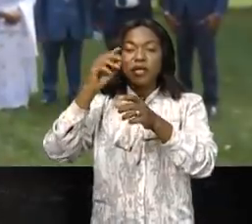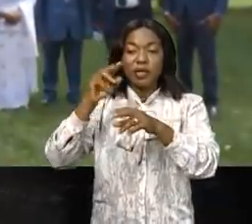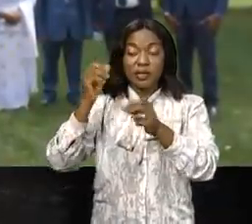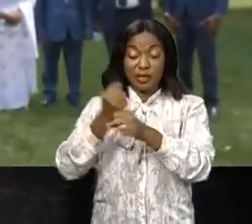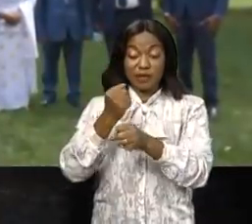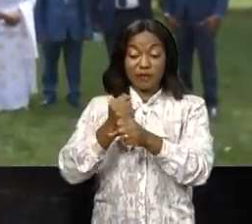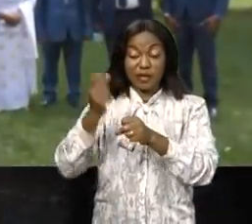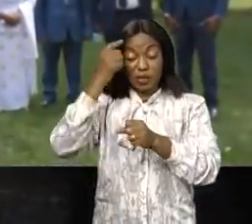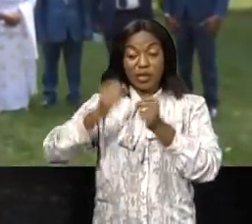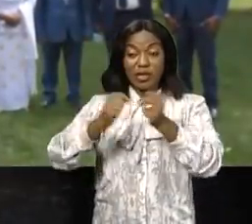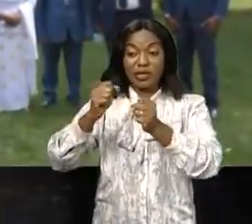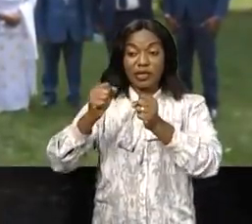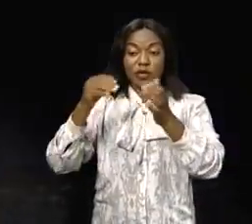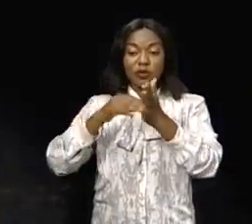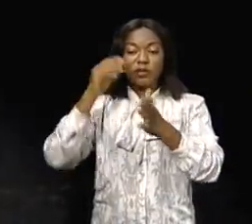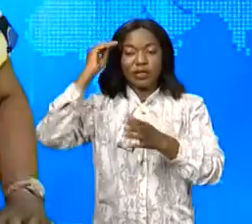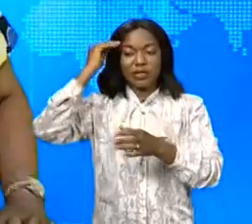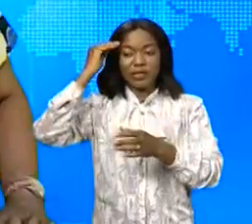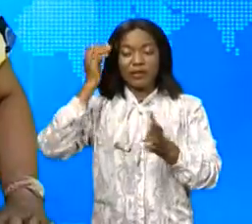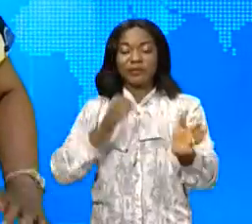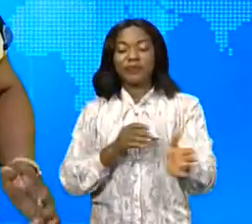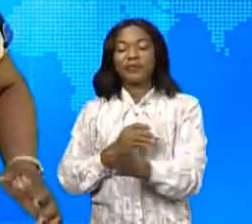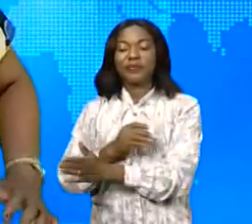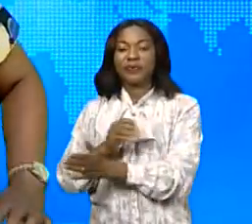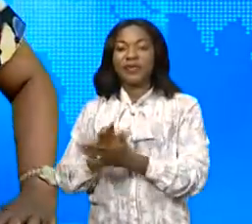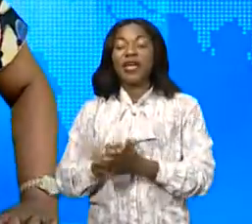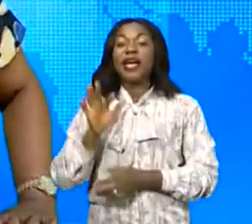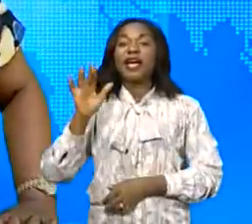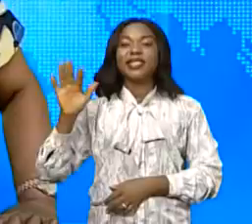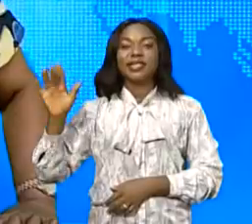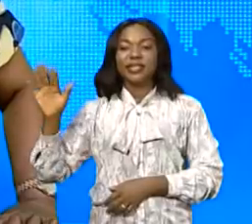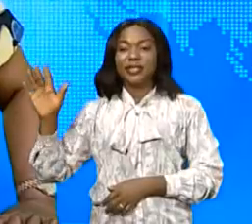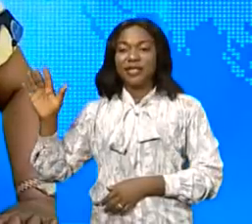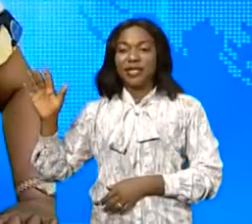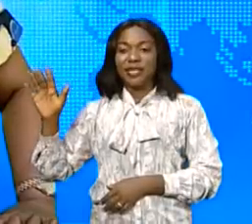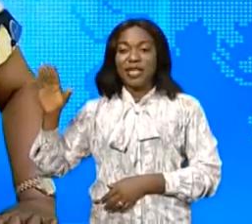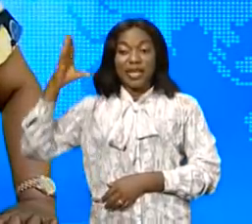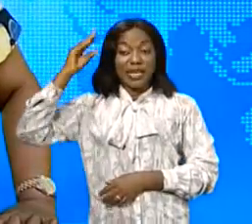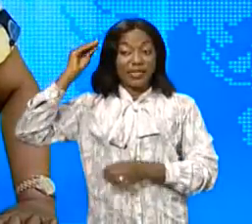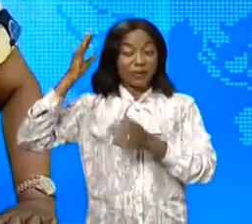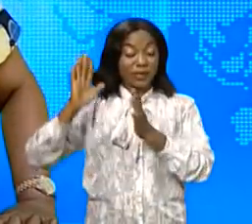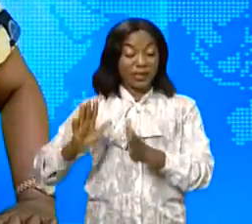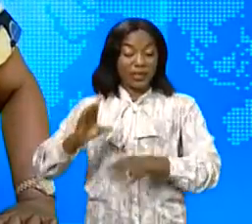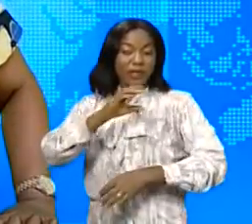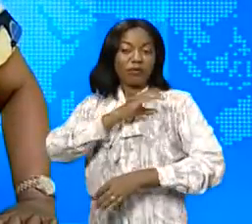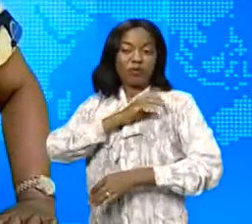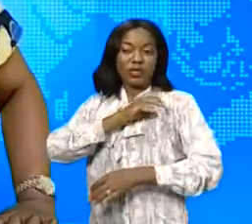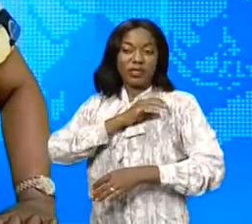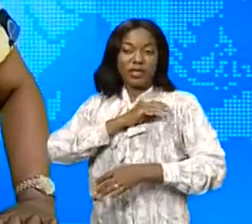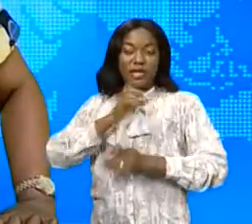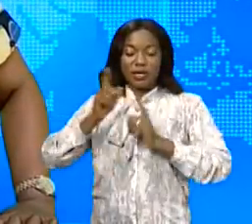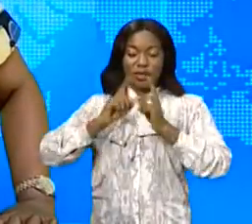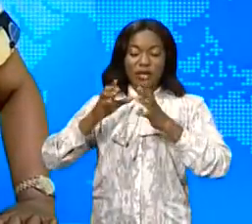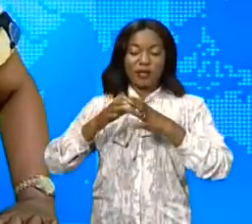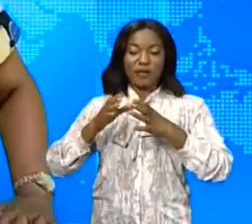dans la lutte contre les VIA-SIDA. A Kinshasa l'inspecteur de la police a eu un entretien avec une délégation de